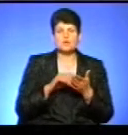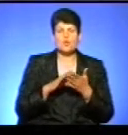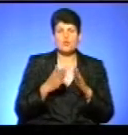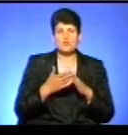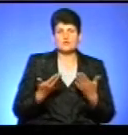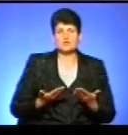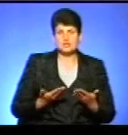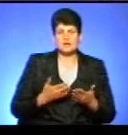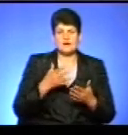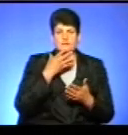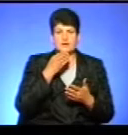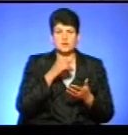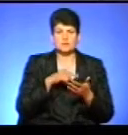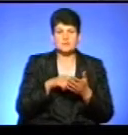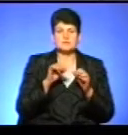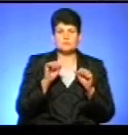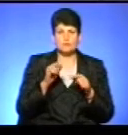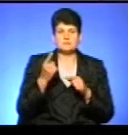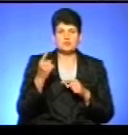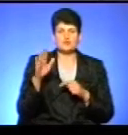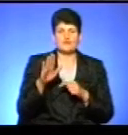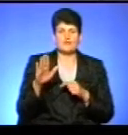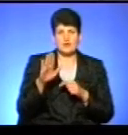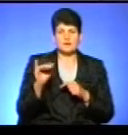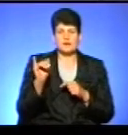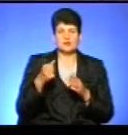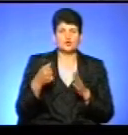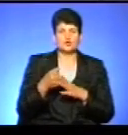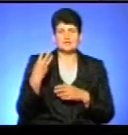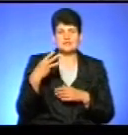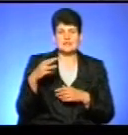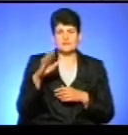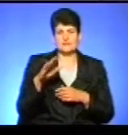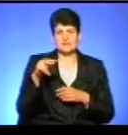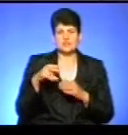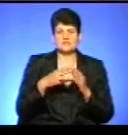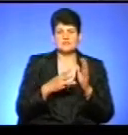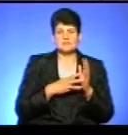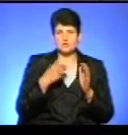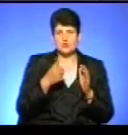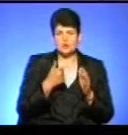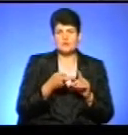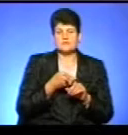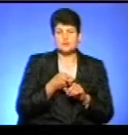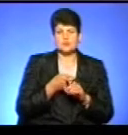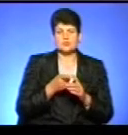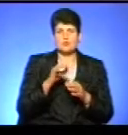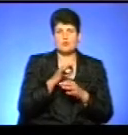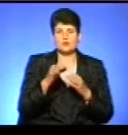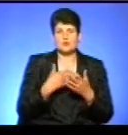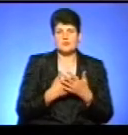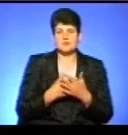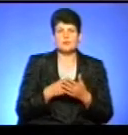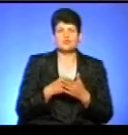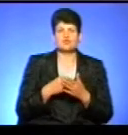життєдіяльність файного міста Тернополяни зможуть вже з 1 вересня і включно до 30 вересня 2018 року в рамках проєкту «Громадський бюджет».